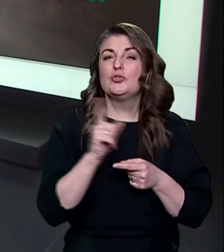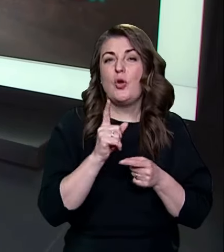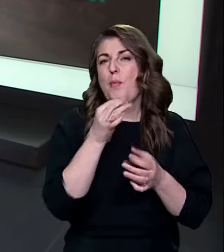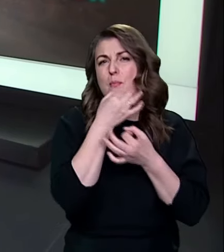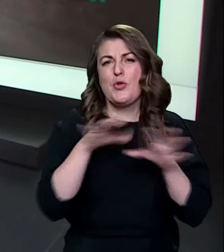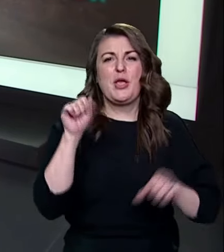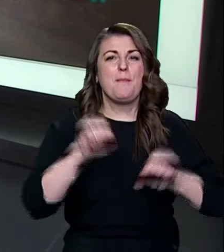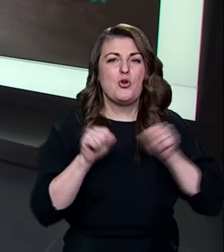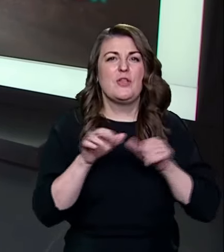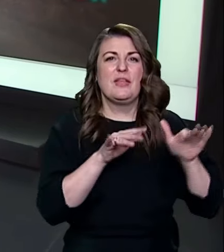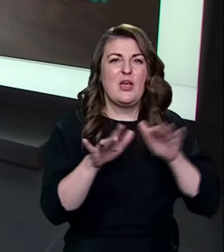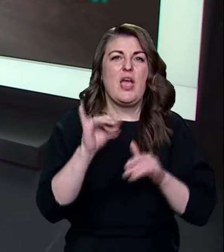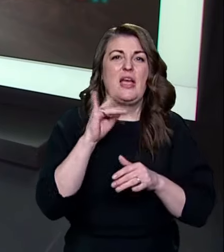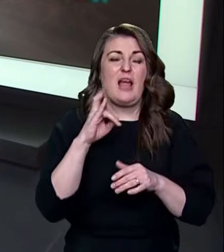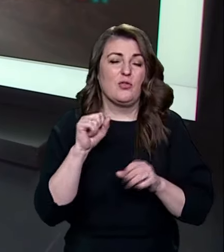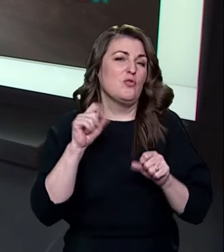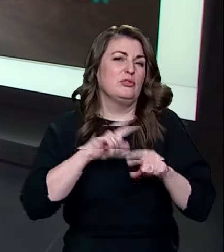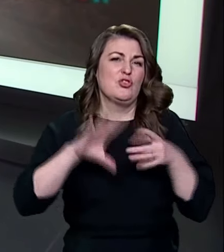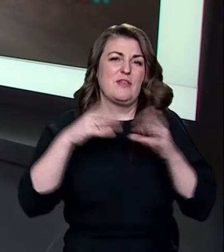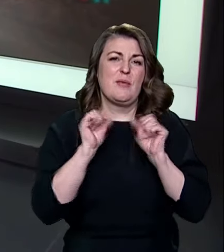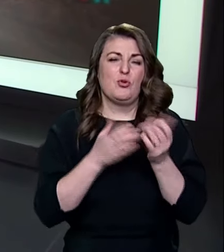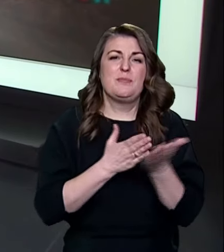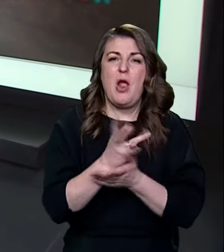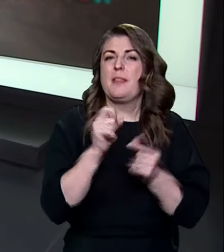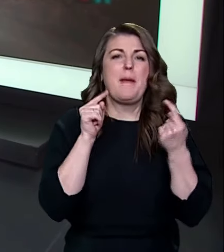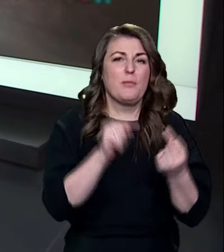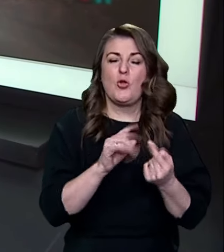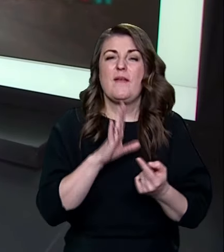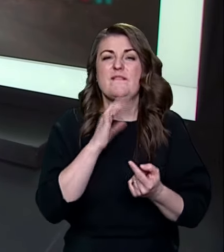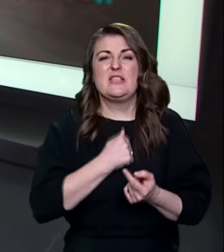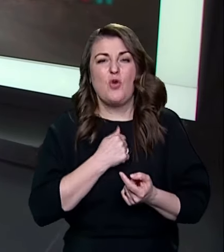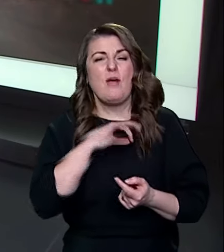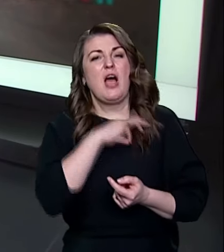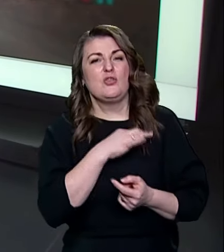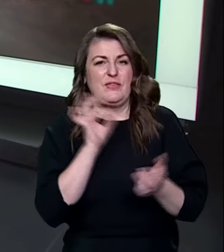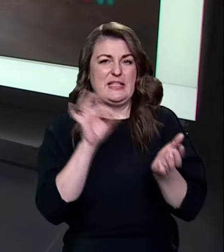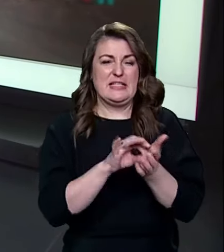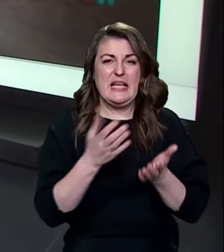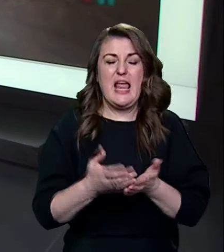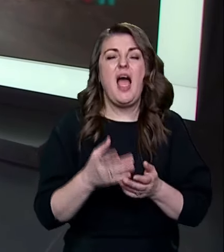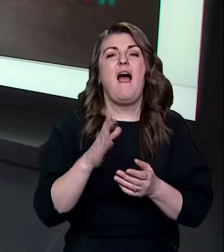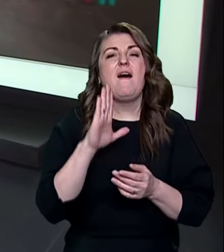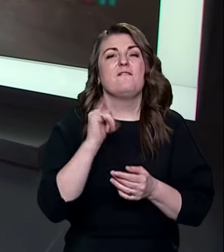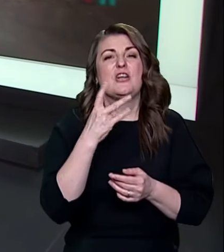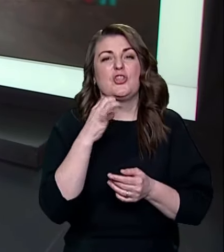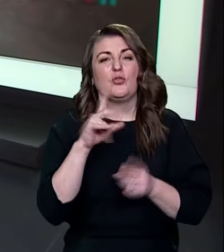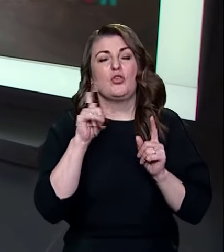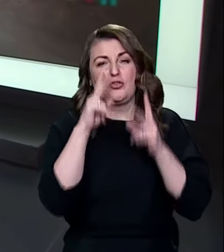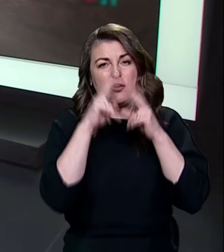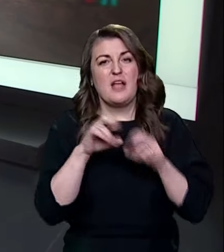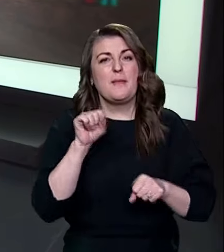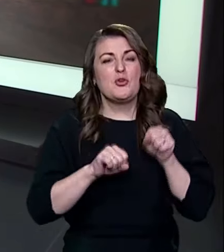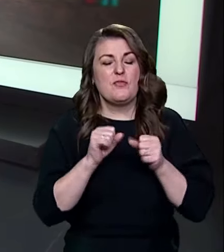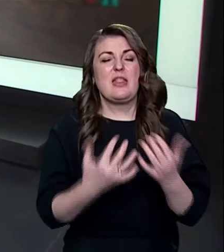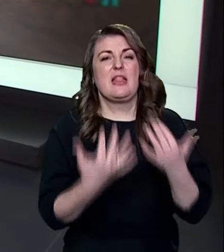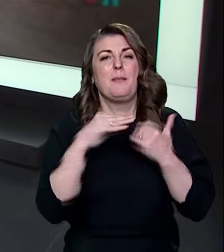будь-які можливі дії Ірану, швидше за все, будуть спрямовані не проти військових або розвідувальних цілей. Вашингтон також розглядає можливість